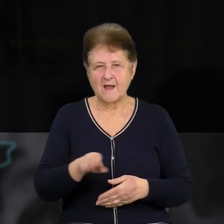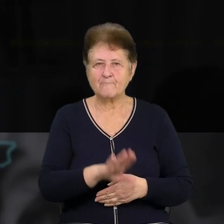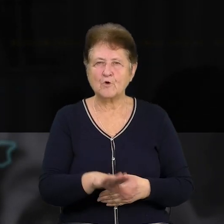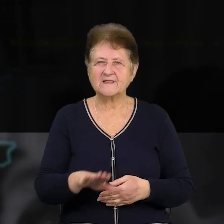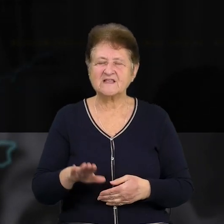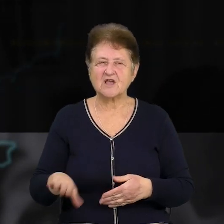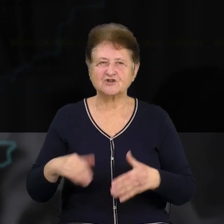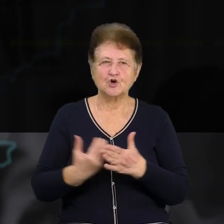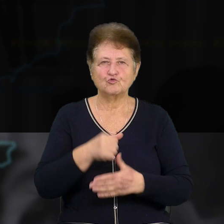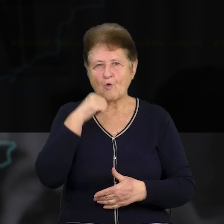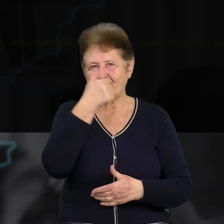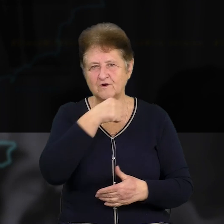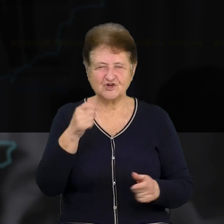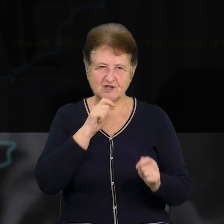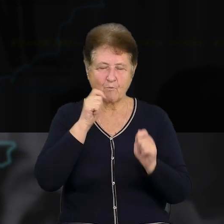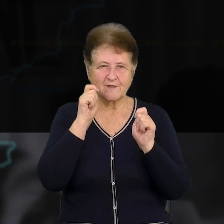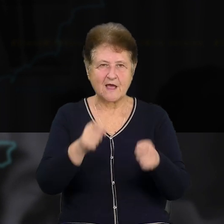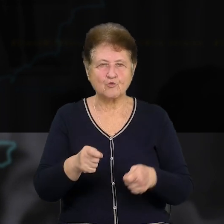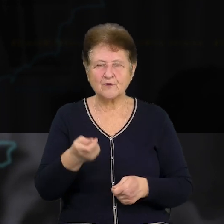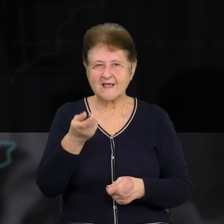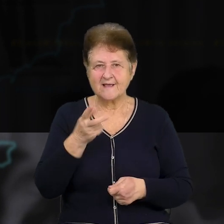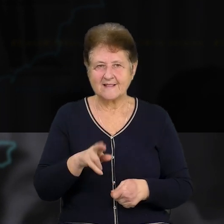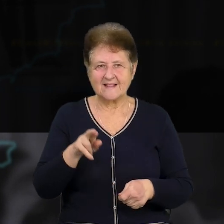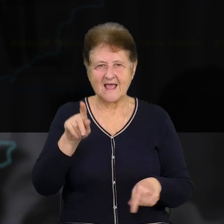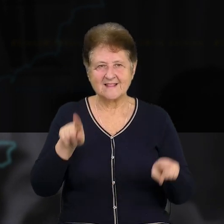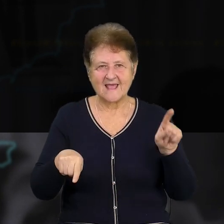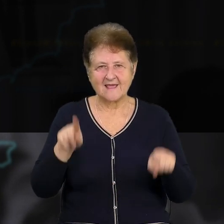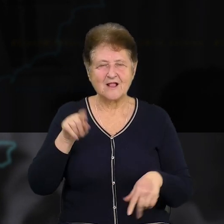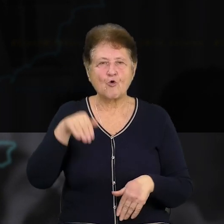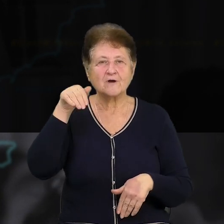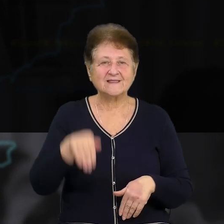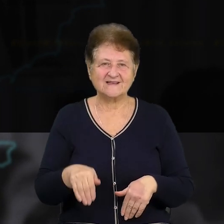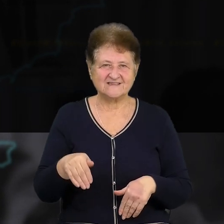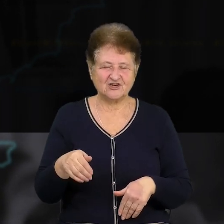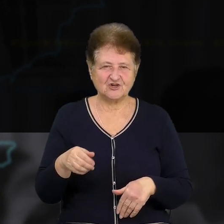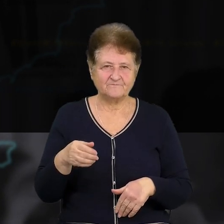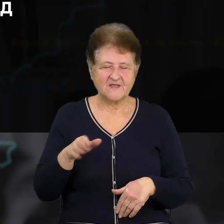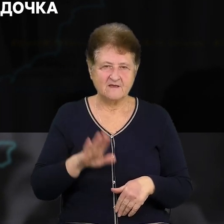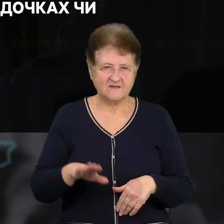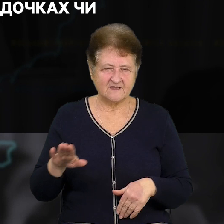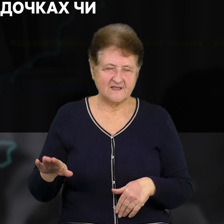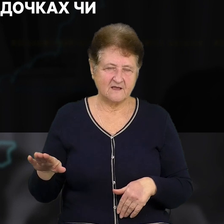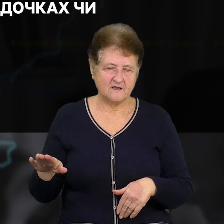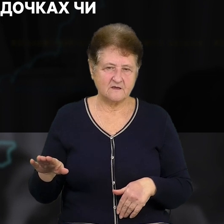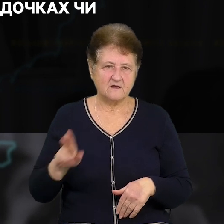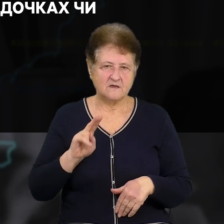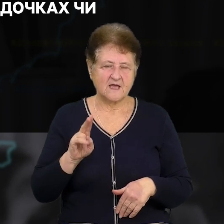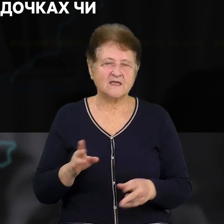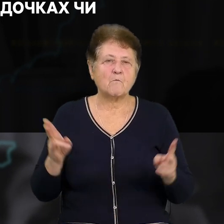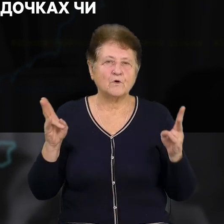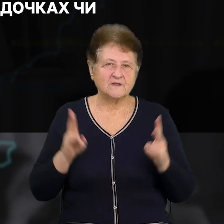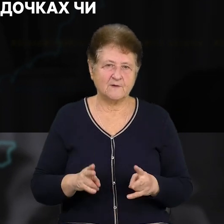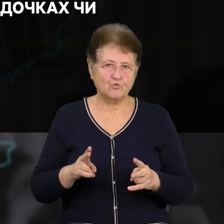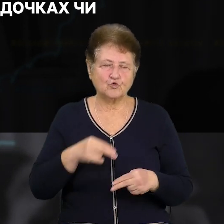новорічні подарунки для декількох тисяч дітей по місті Ніжину, які потребують